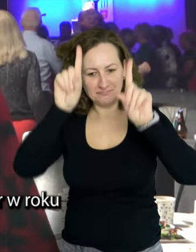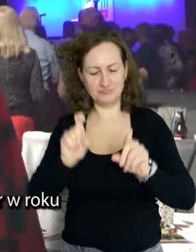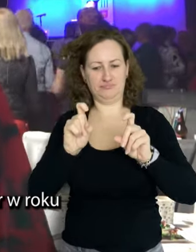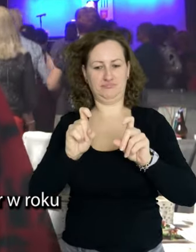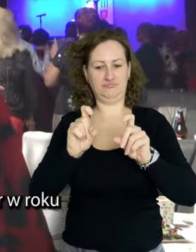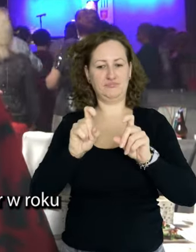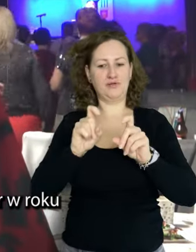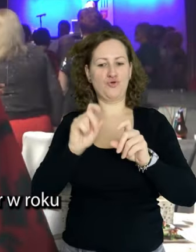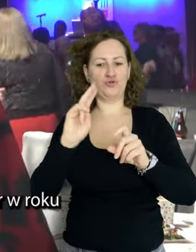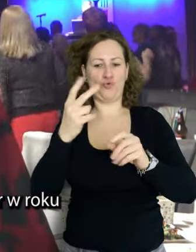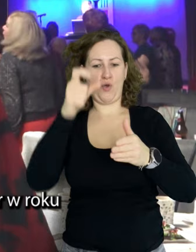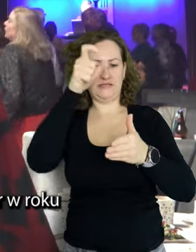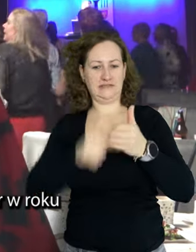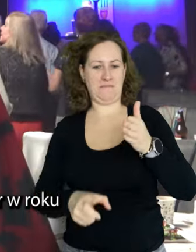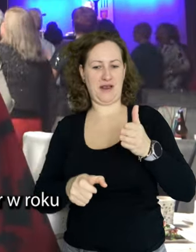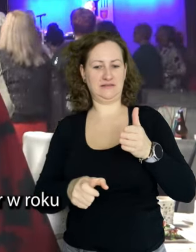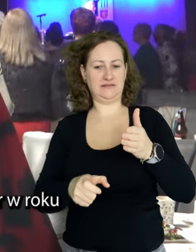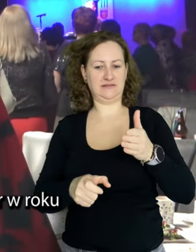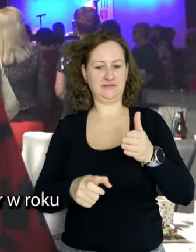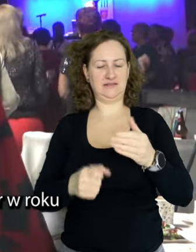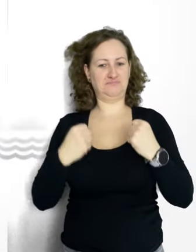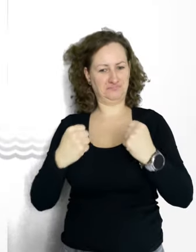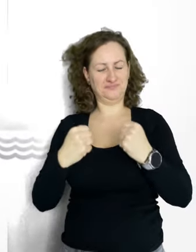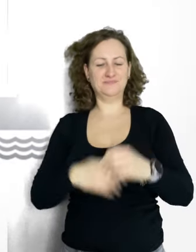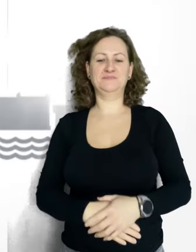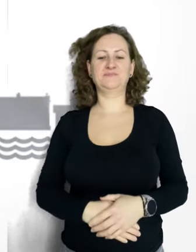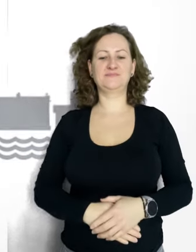kolejny semestr w roku akademickim.